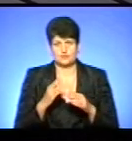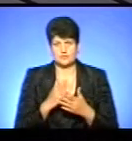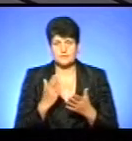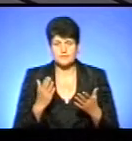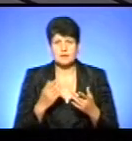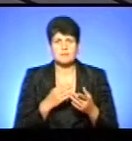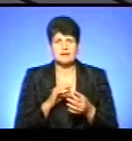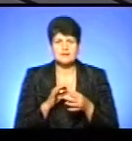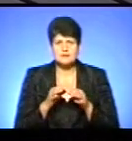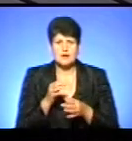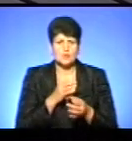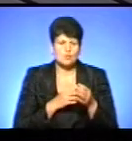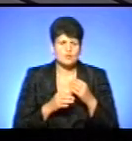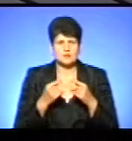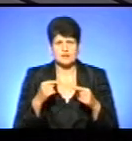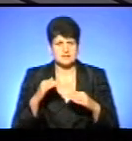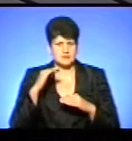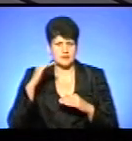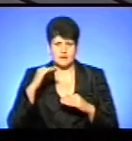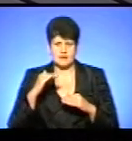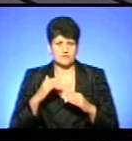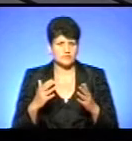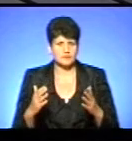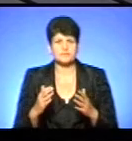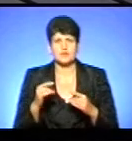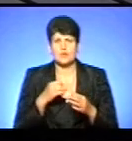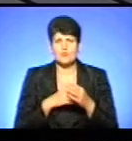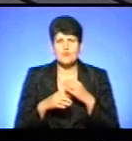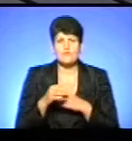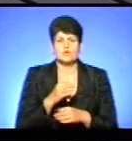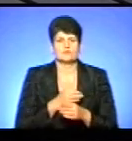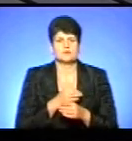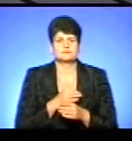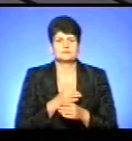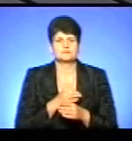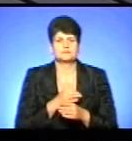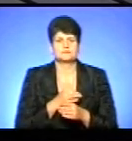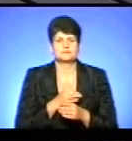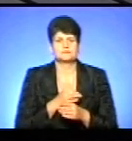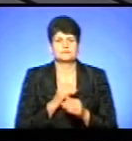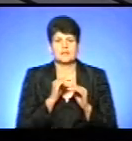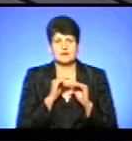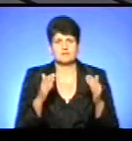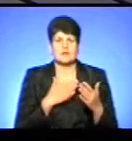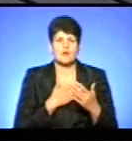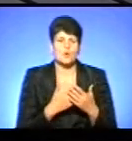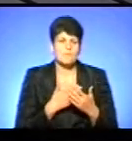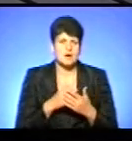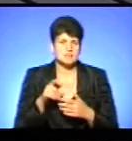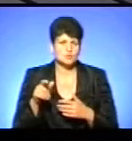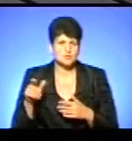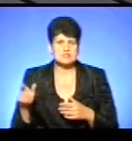детально обговорювали на різних рівнях, і обговорювали на рівнях громадськості. Тобто,